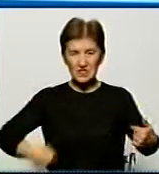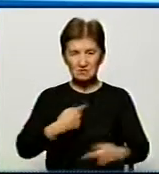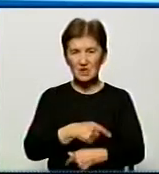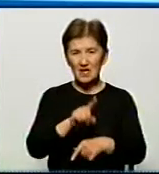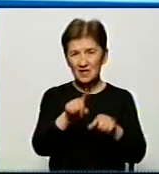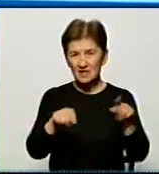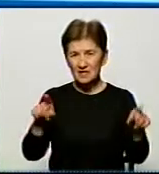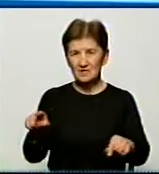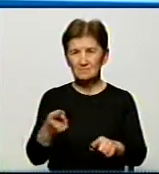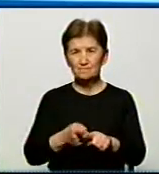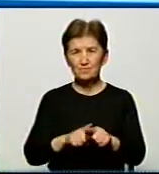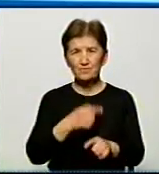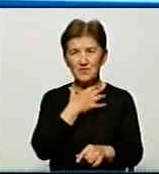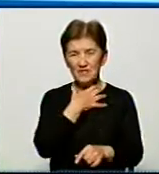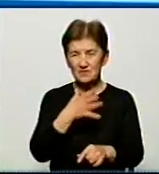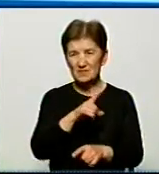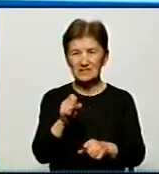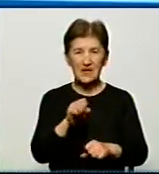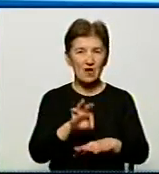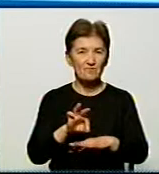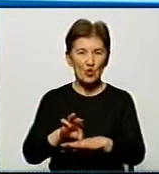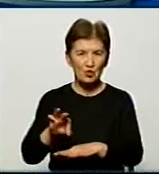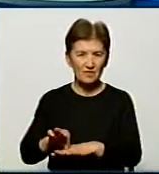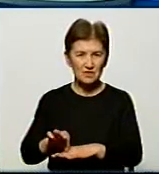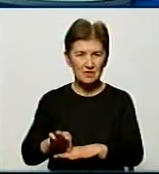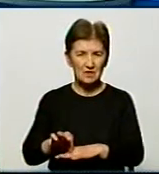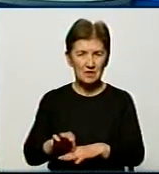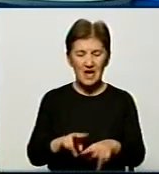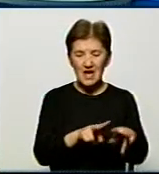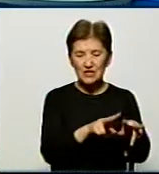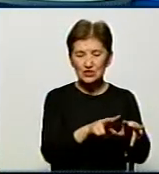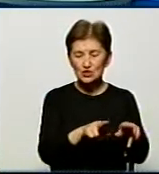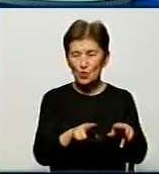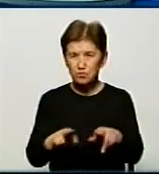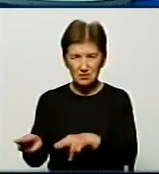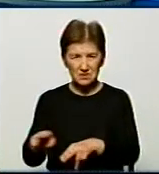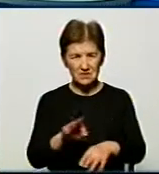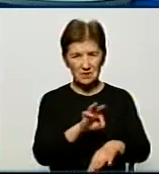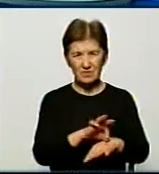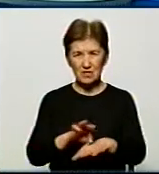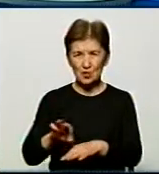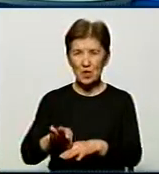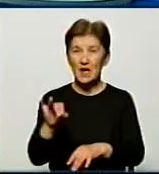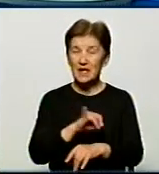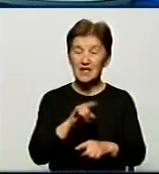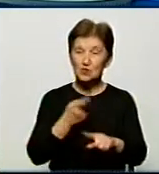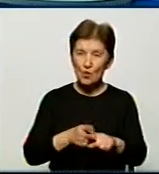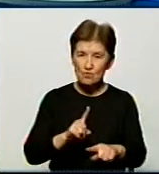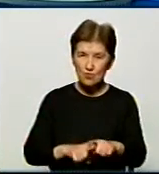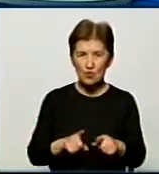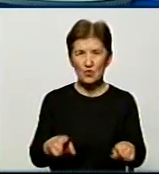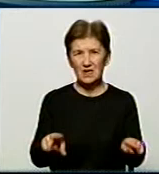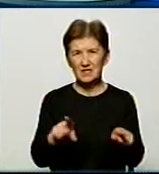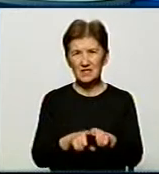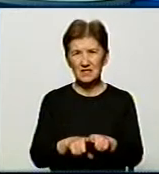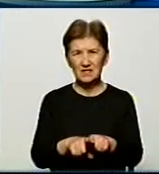імунодефіцит викликаний захворюваннями і супутньою патологією. І тому така